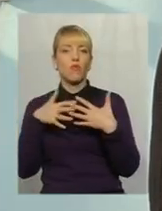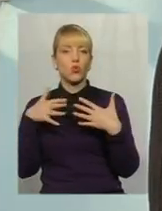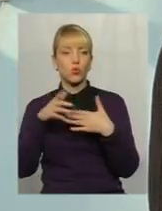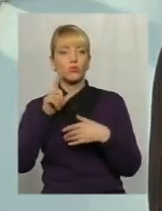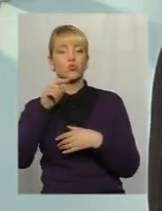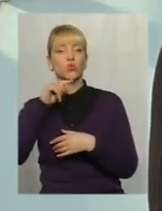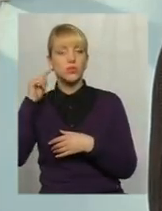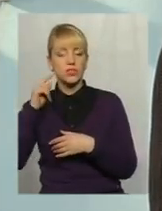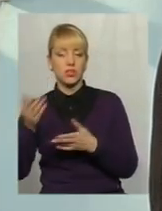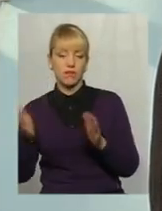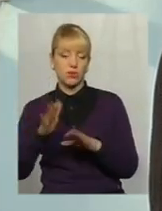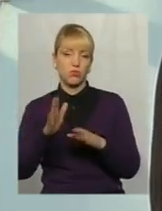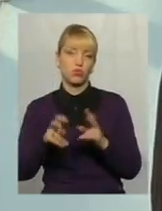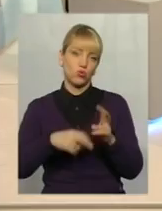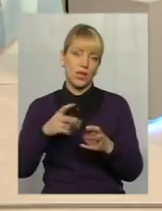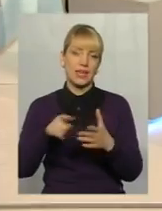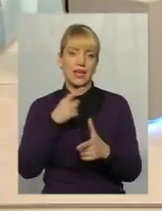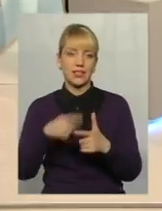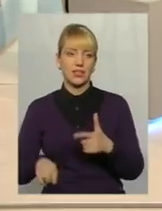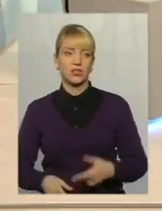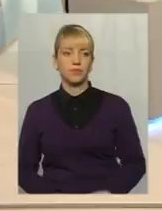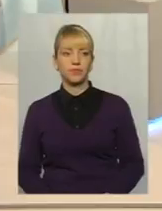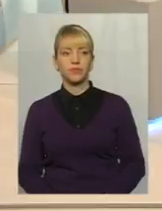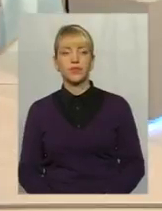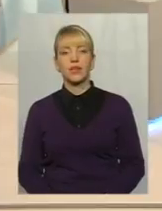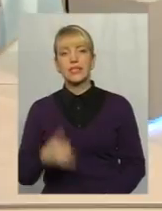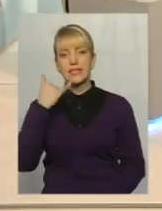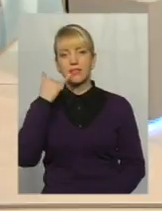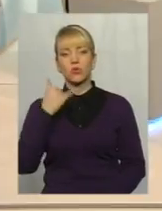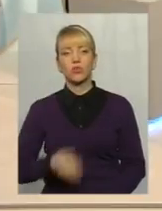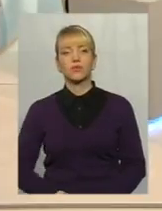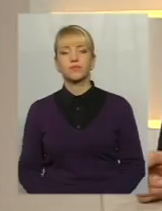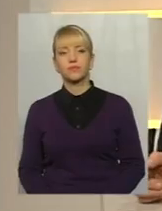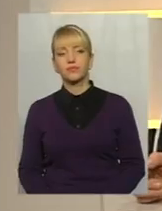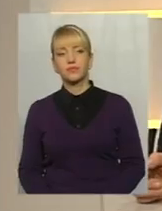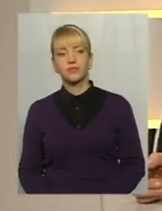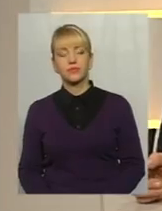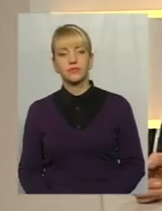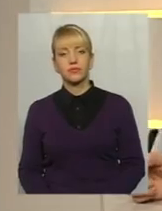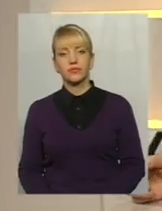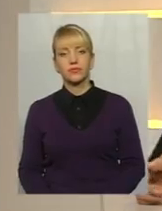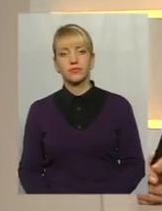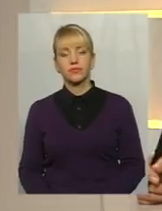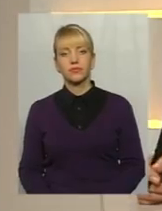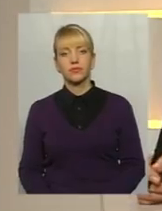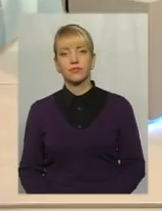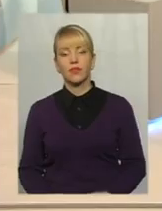давайте будемо шукати альтернативу. Дякую, пане Юрій. Ми до цього ще повернемося. У нас є ще один дзвінок. Хочемо послухати. Доброго дня.